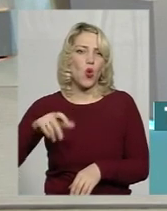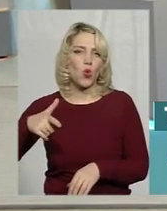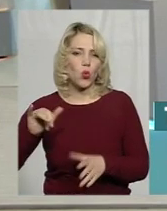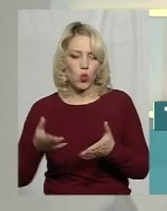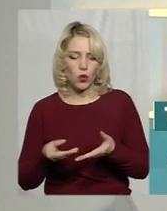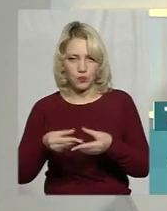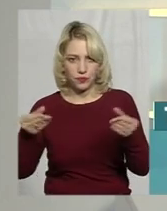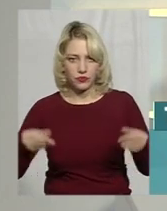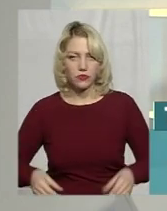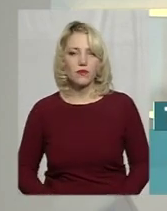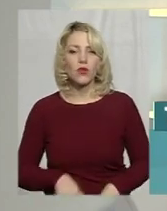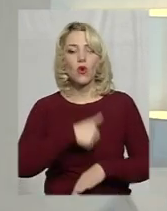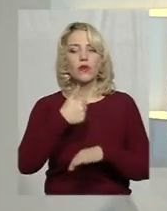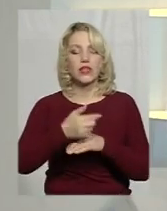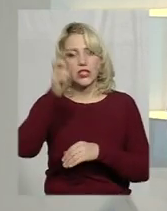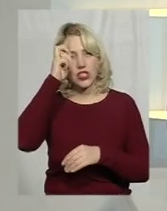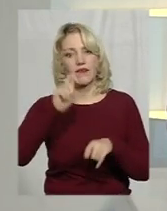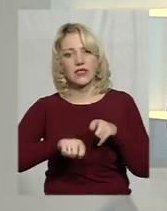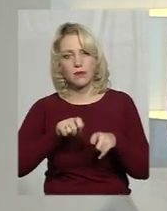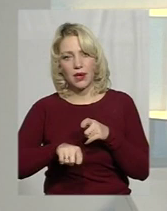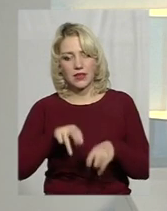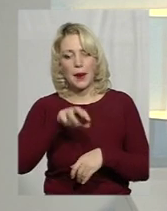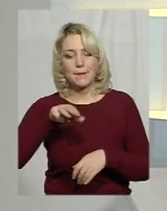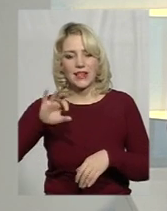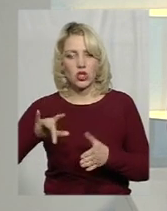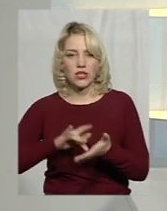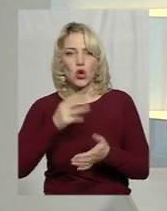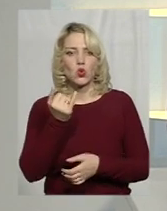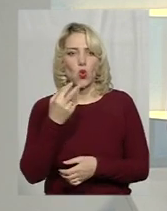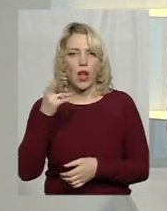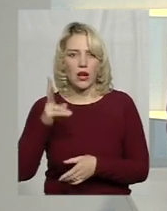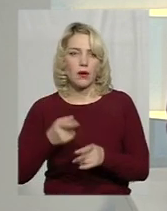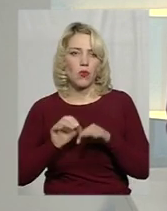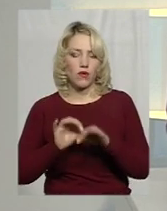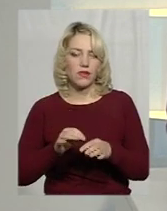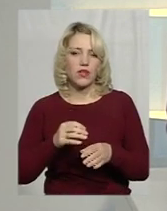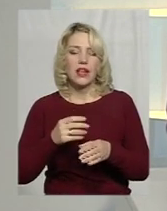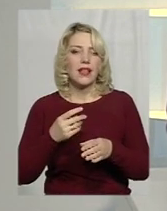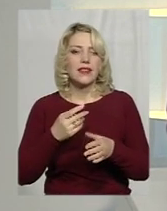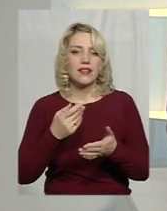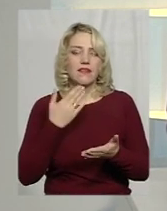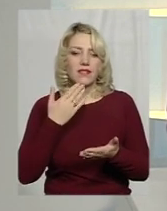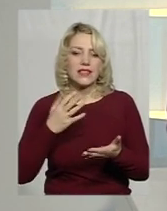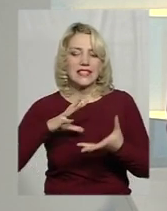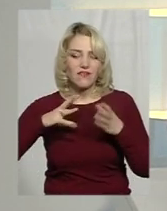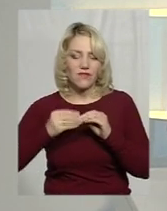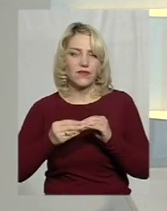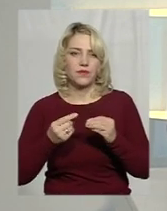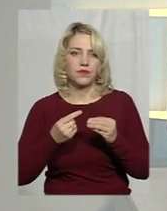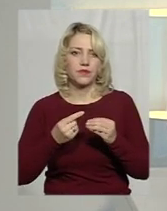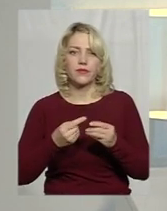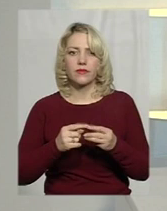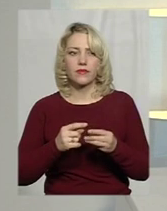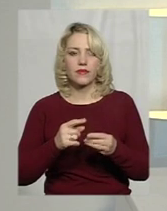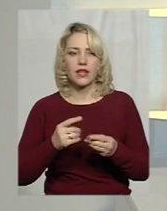державний інспектор митного поста Хмельницький центральний Юрій Шуляк навів свіжий приклад обрахунку вартості розмитнення.